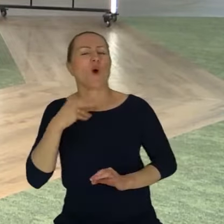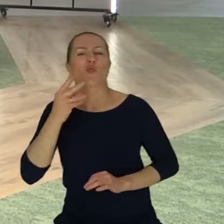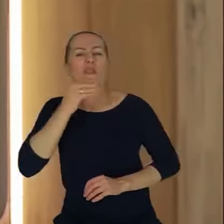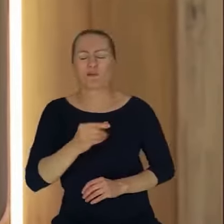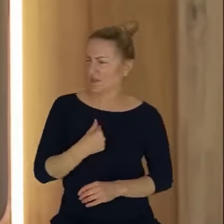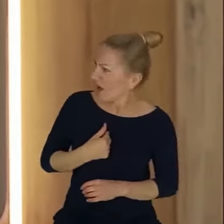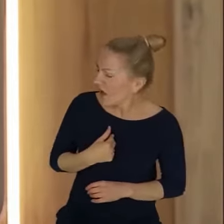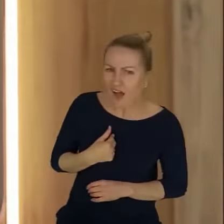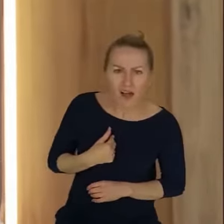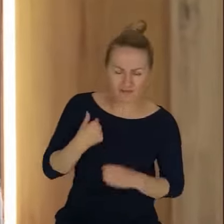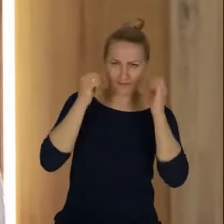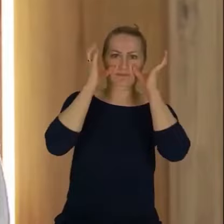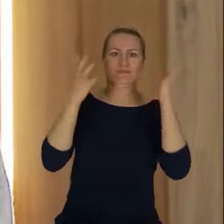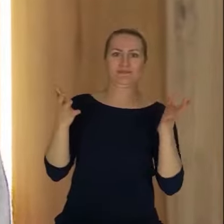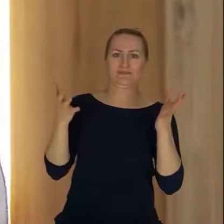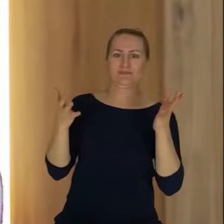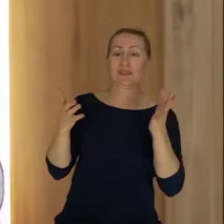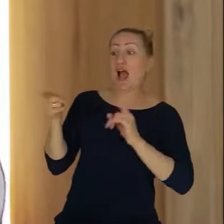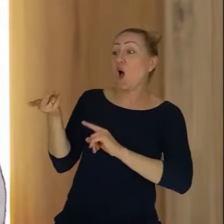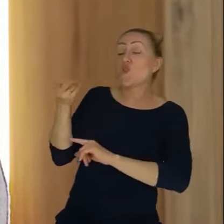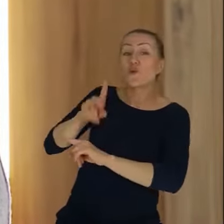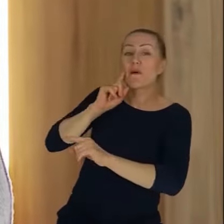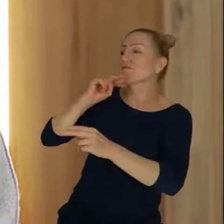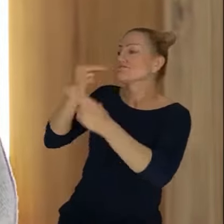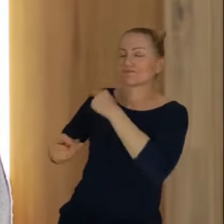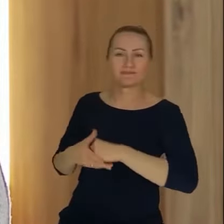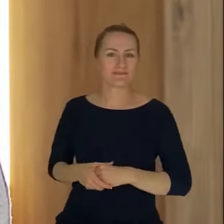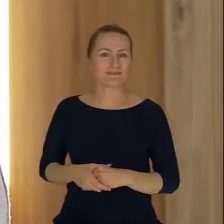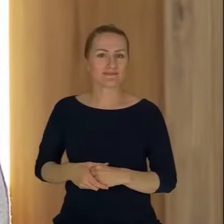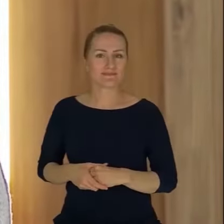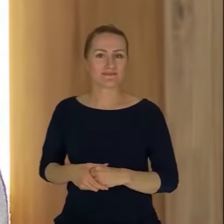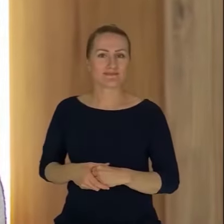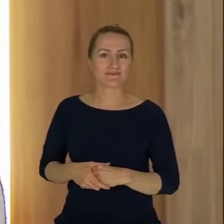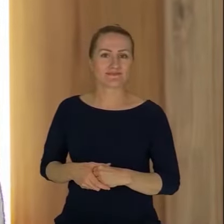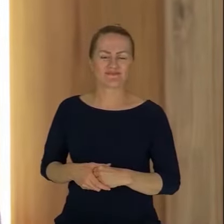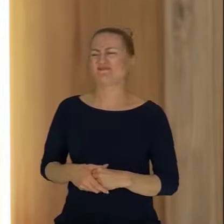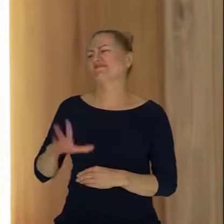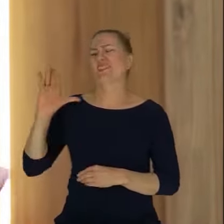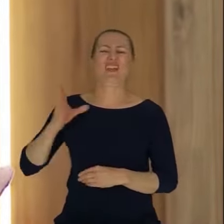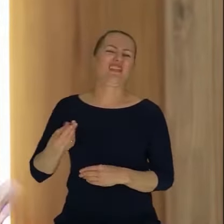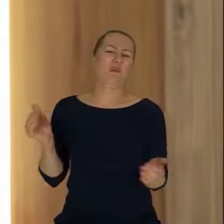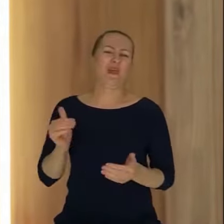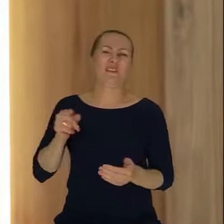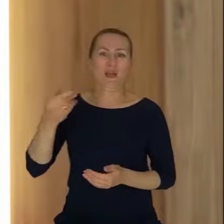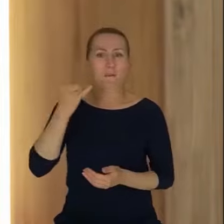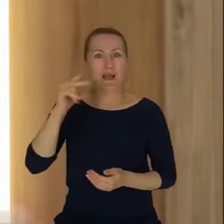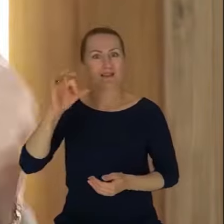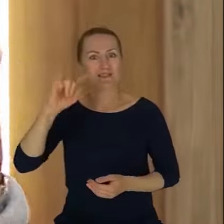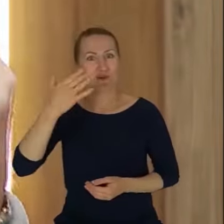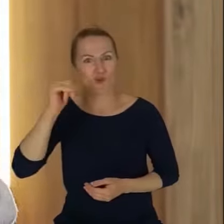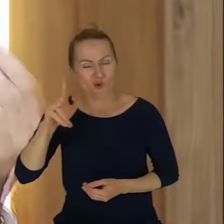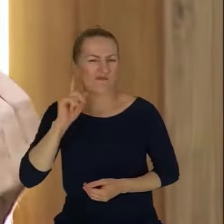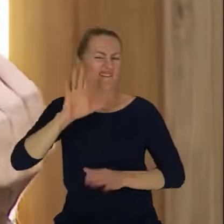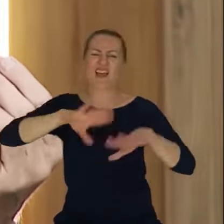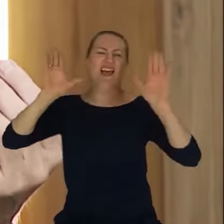A drugi mówi, odpowiedź riposta mistrzowska, nie pierdol kurwa, że Maksymiuk. O matka. Ja